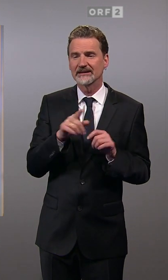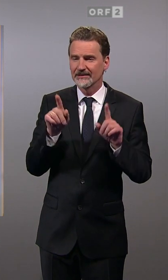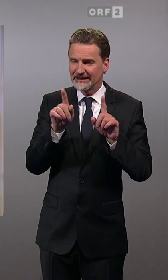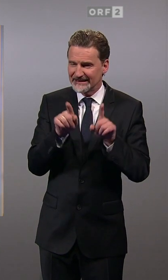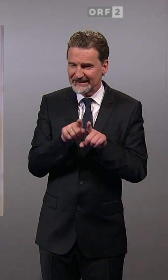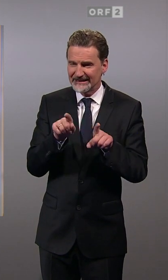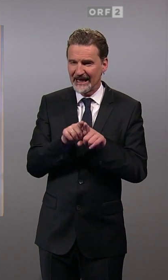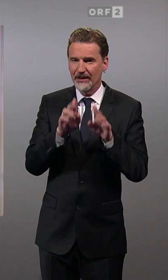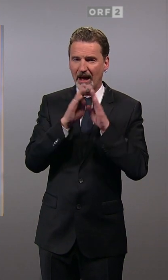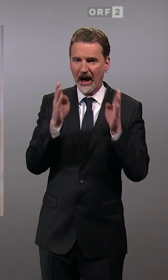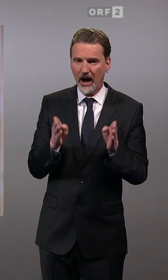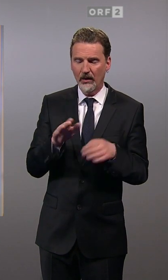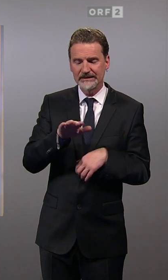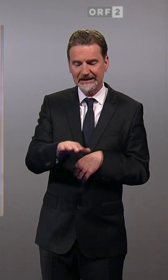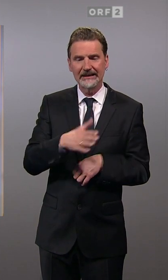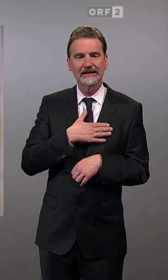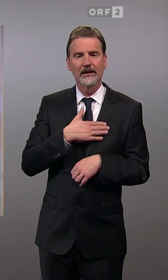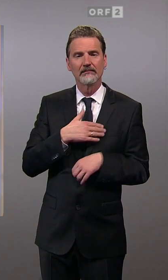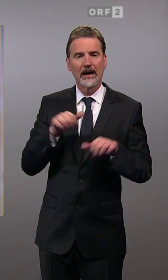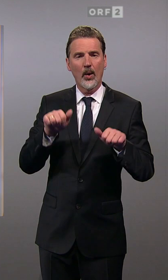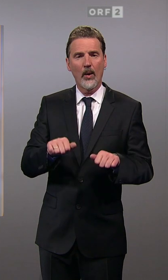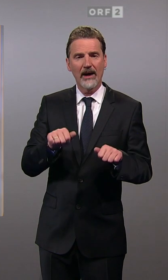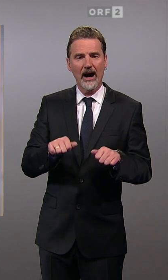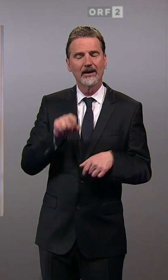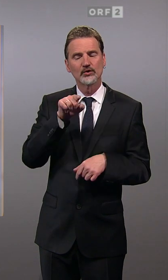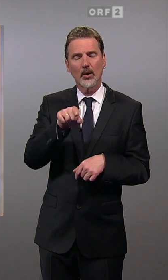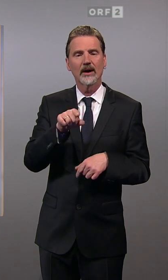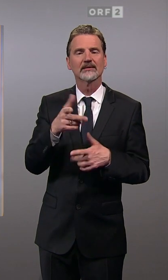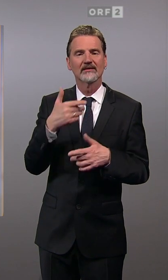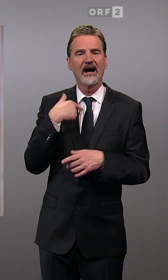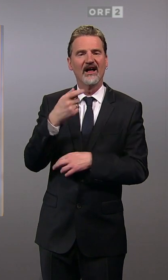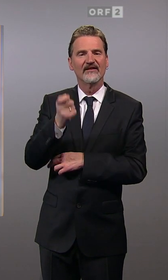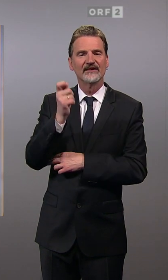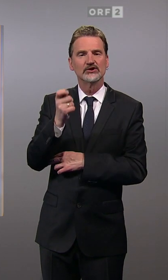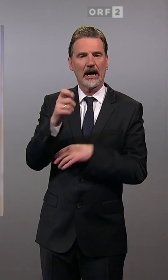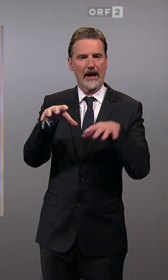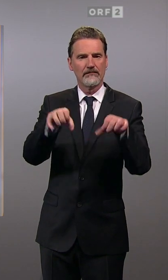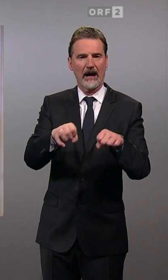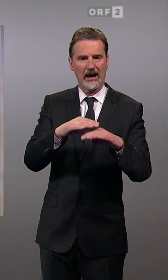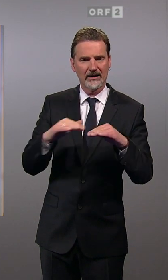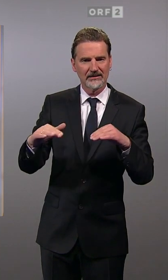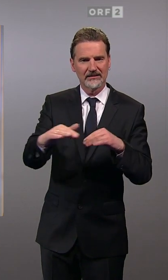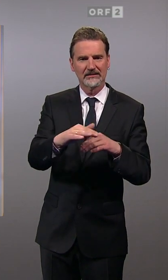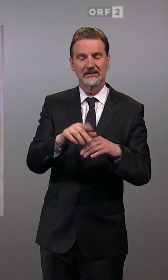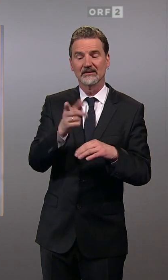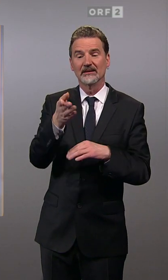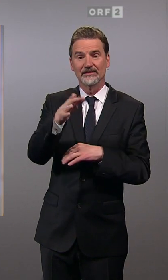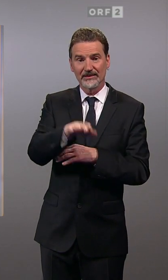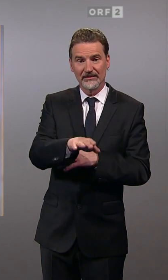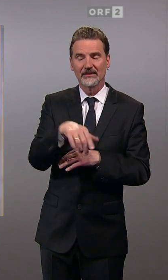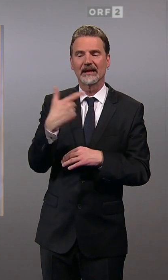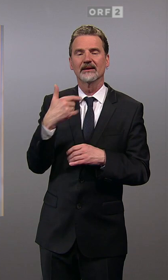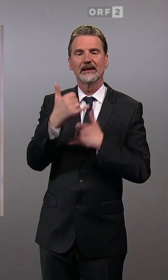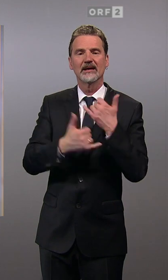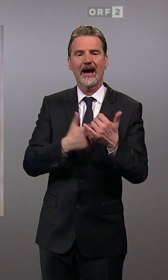Haus als Kind bei meinem Großvater, der dort die Fischerei gepachtet hatte. Ich konnte dann nach seinem Tod 70 das Haus